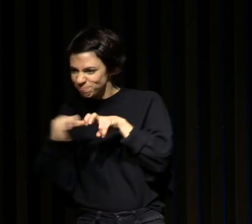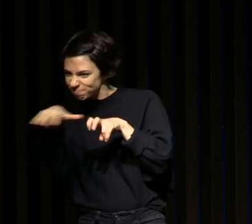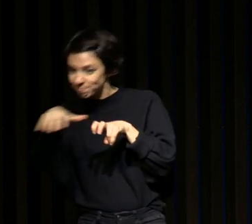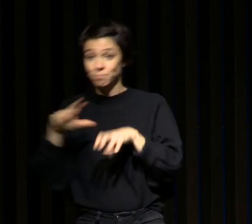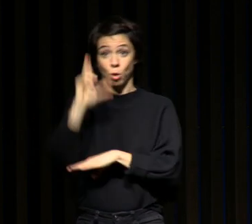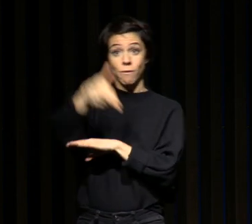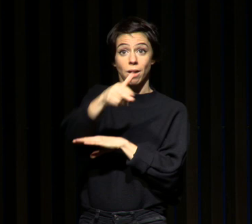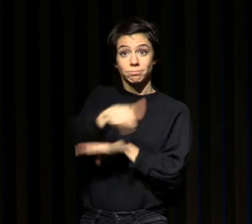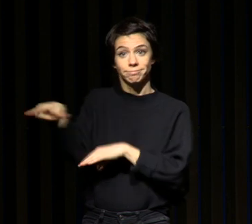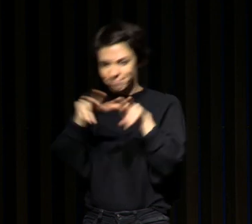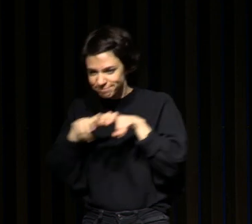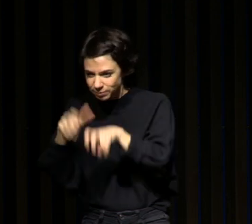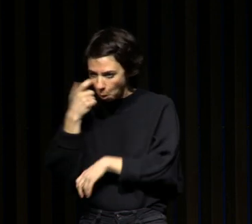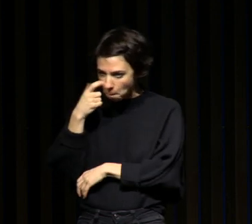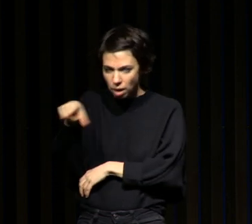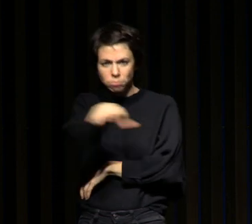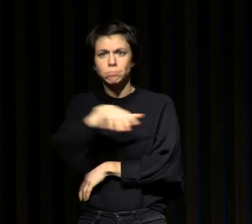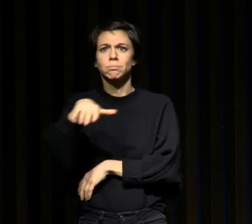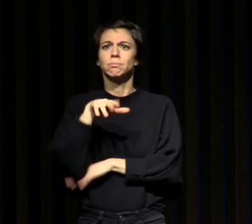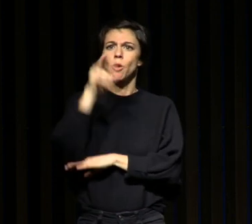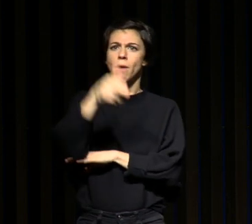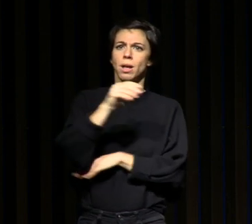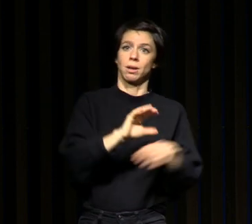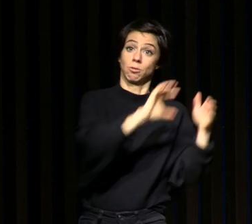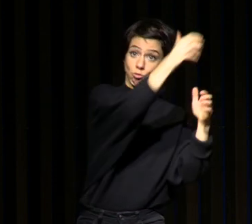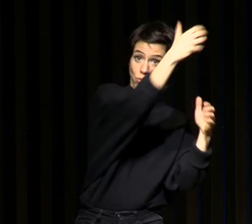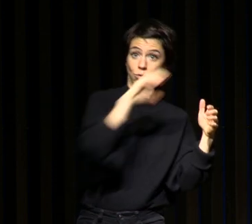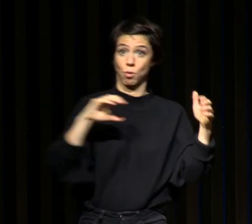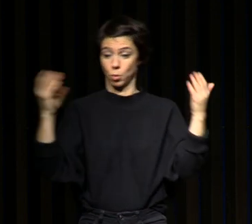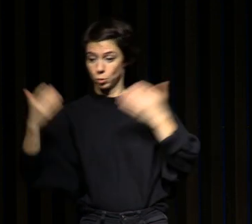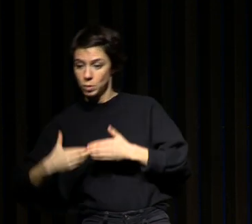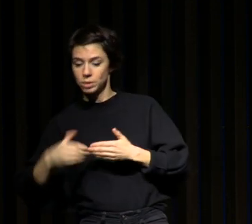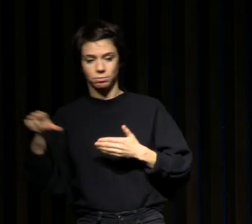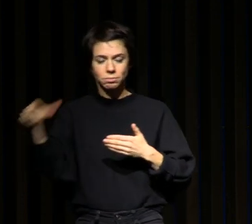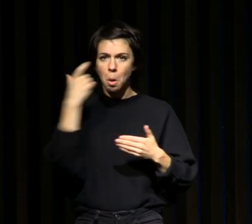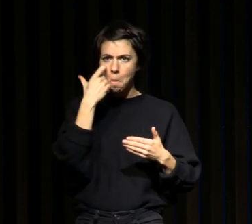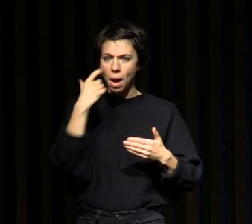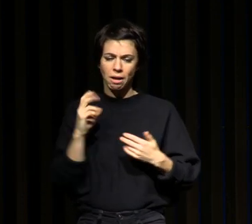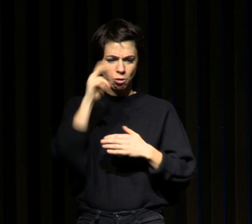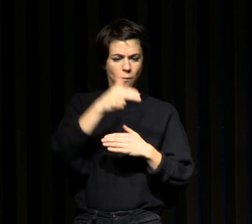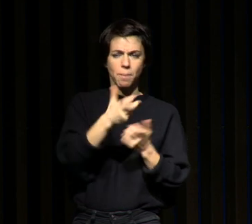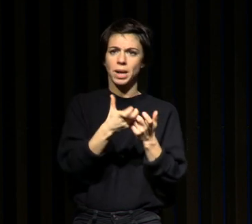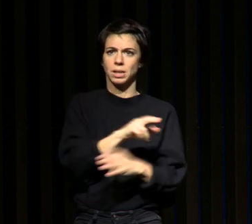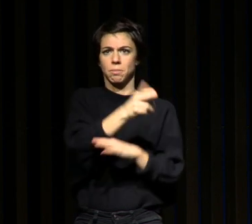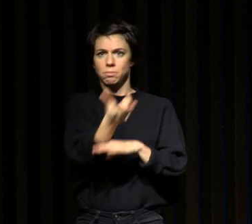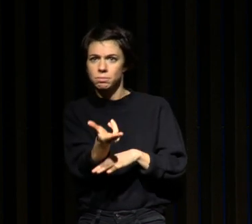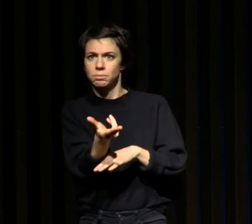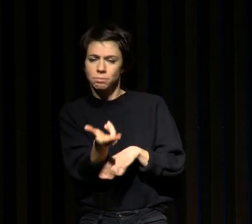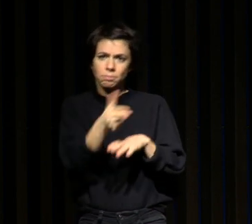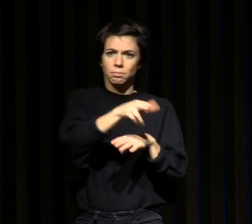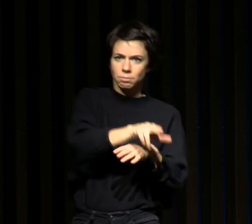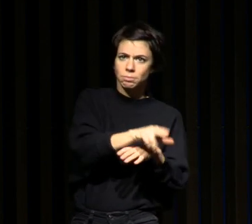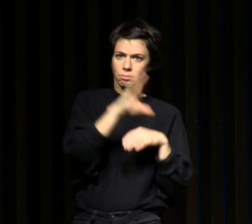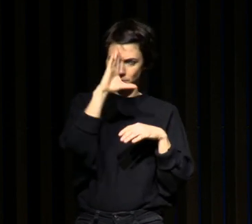du jour et de la nuit, les dauphins se mettaient à nager en circulaire, plutôt sur un côté, puis ensuite en alternant sur l'autre.